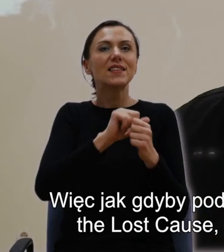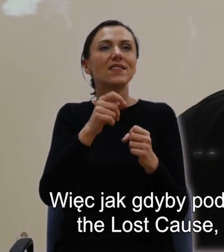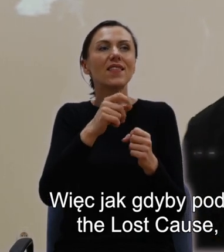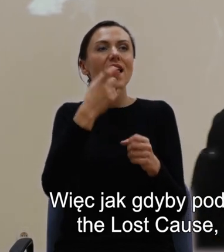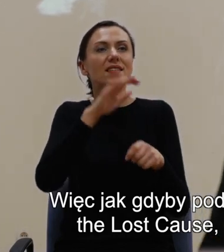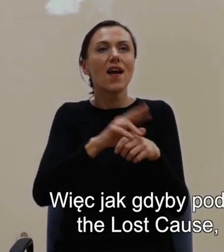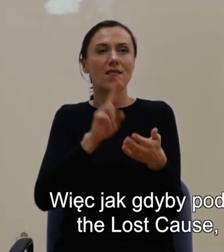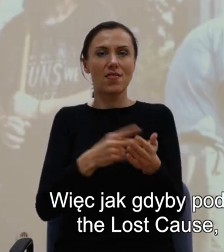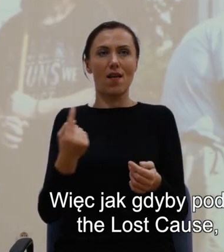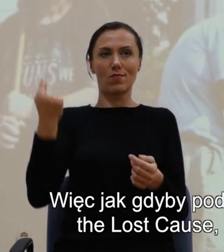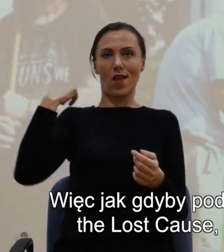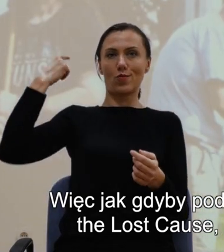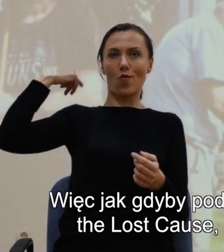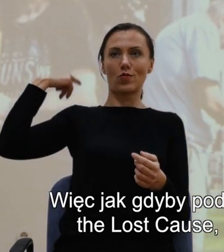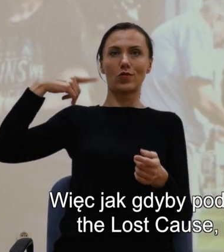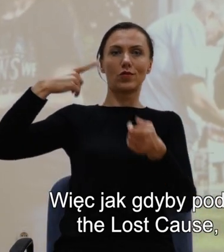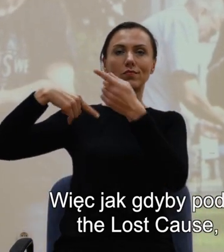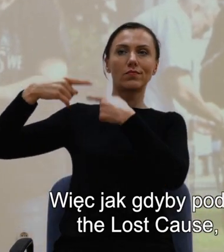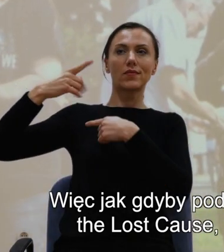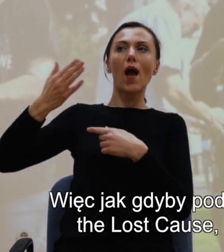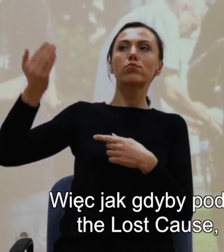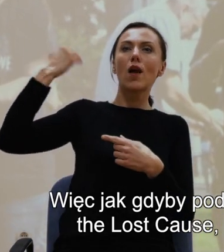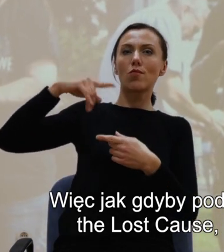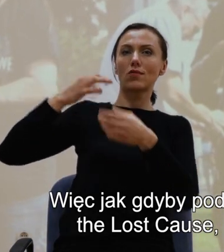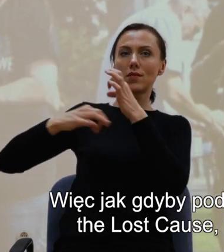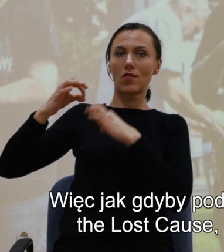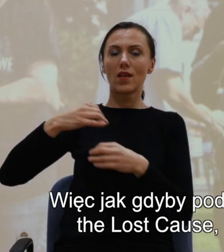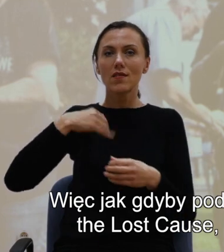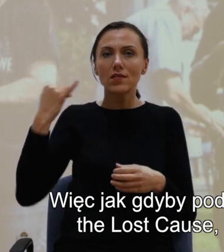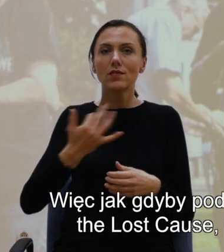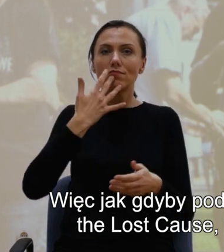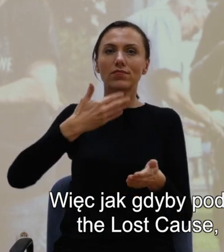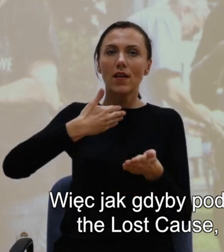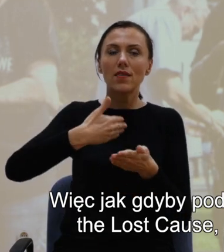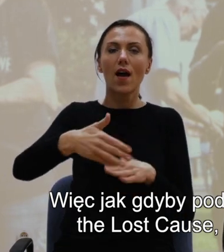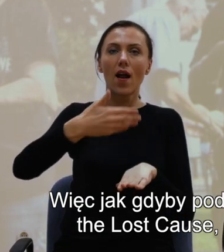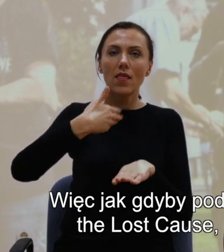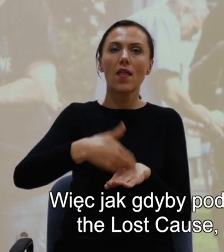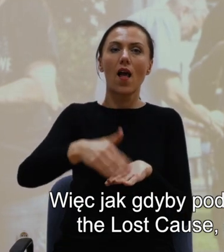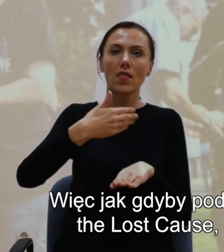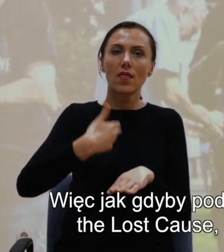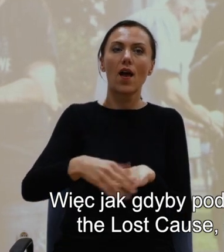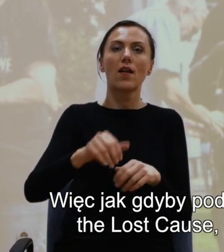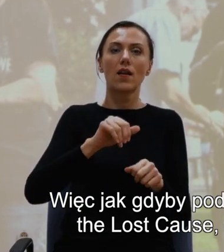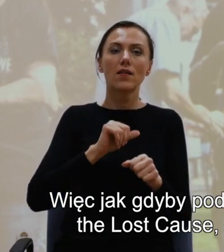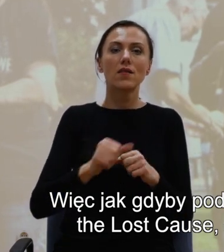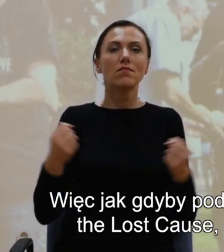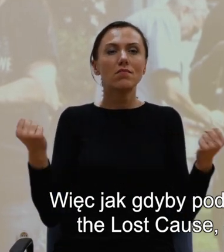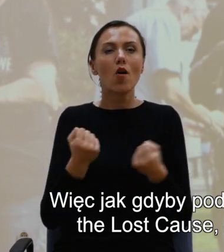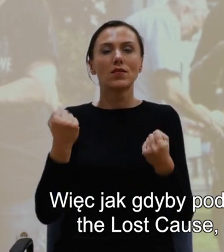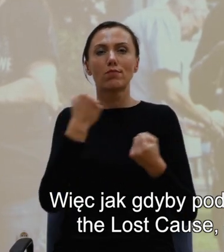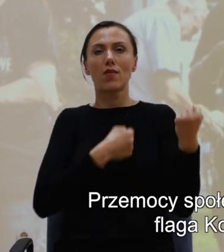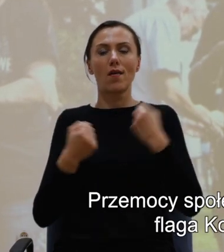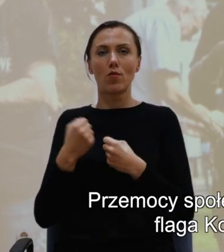nadal mówimy o dużej ilości, dużej natężeniu